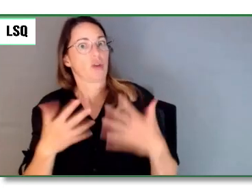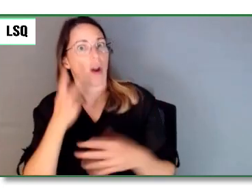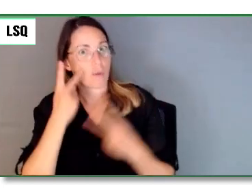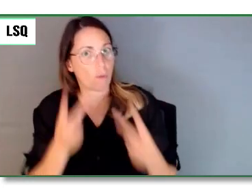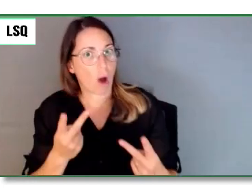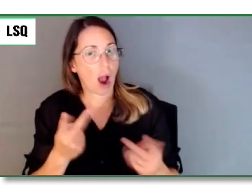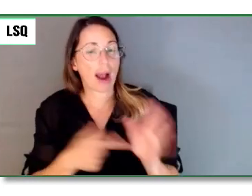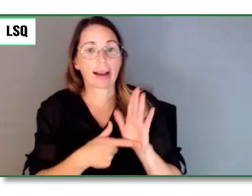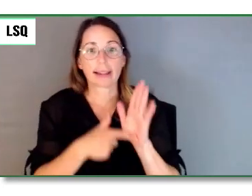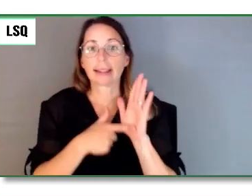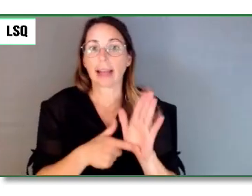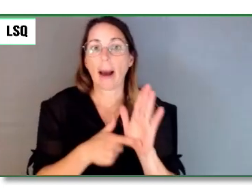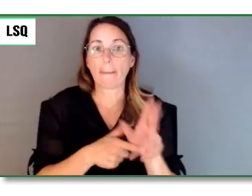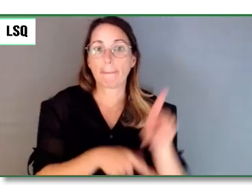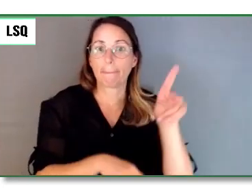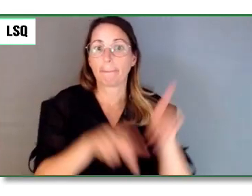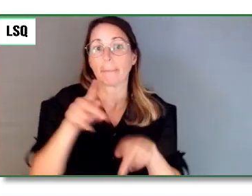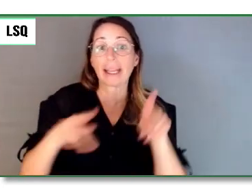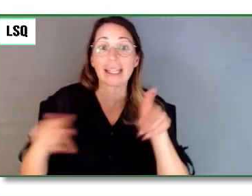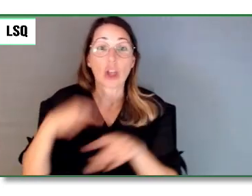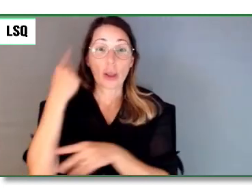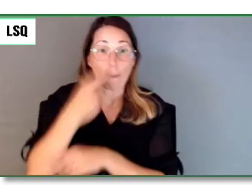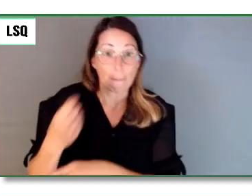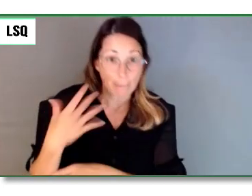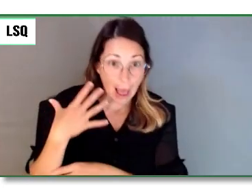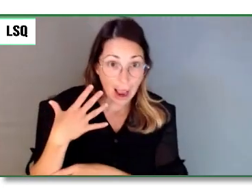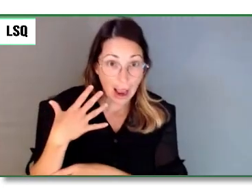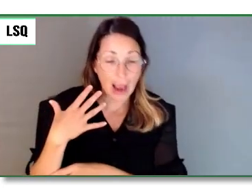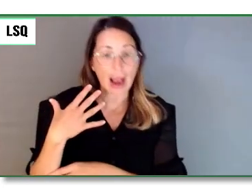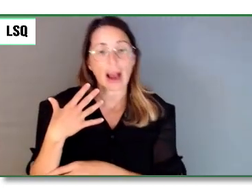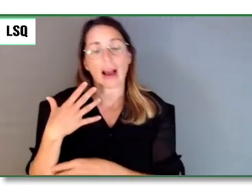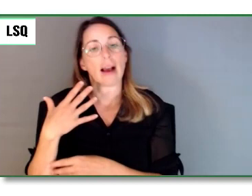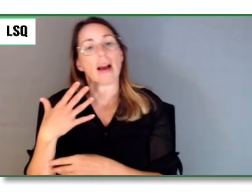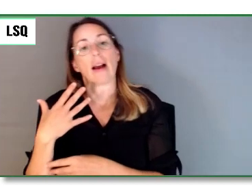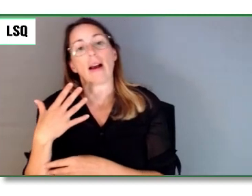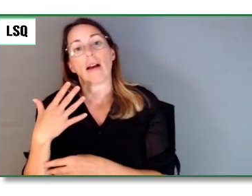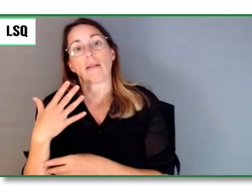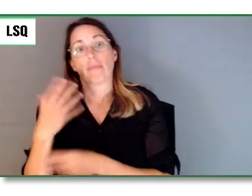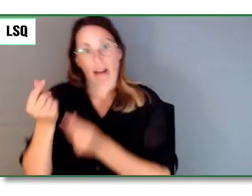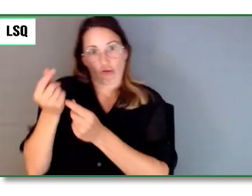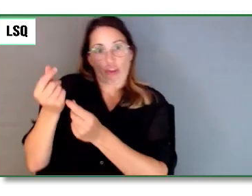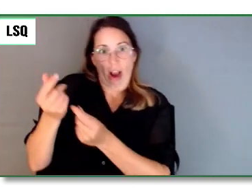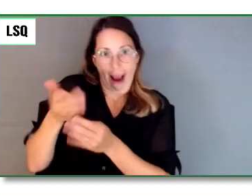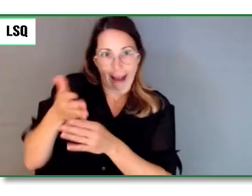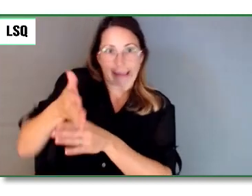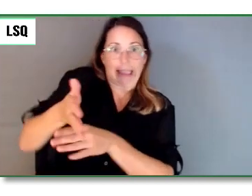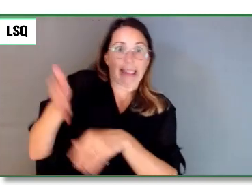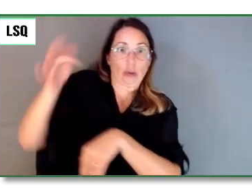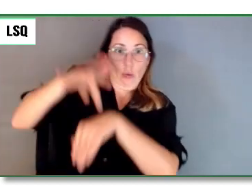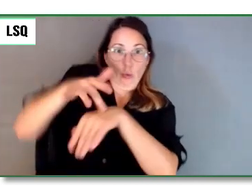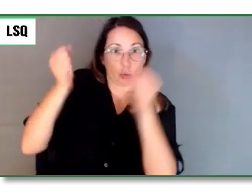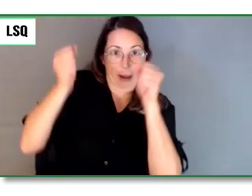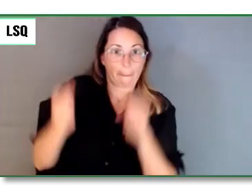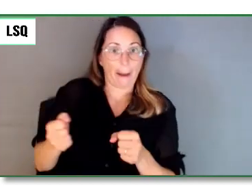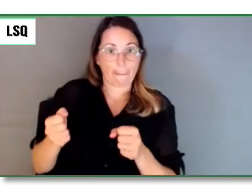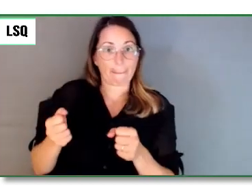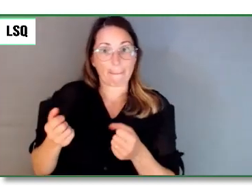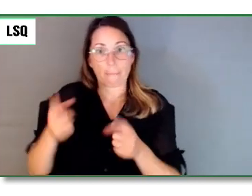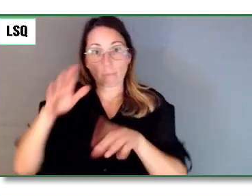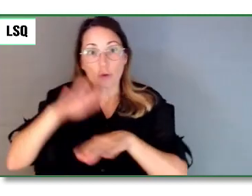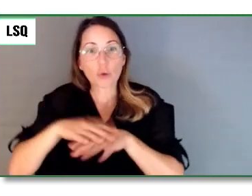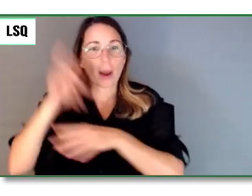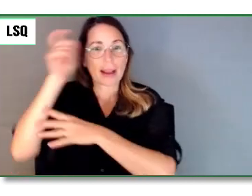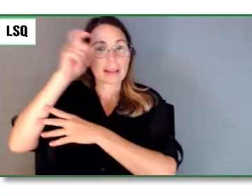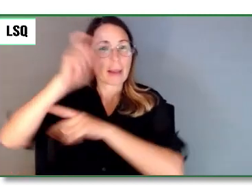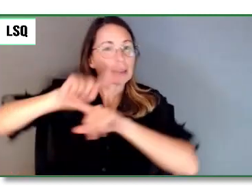certaines expériences dans le monde naturel. Alors, prochaine diapo.